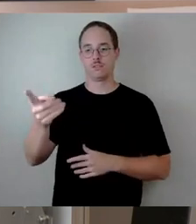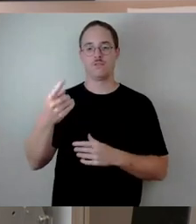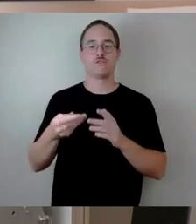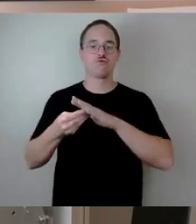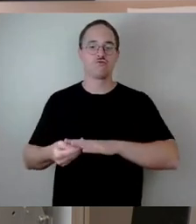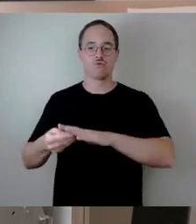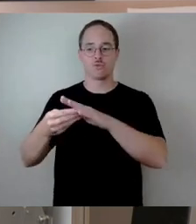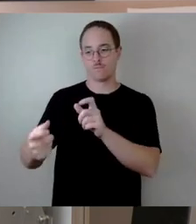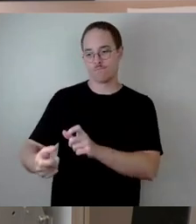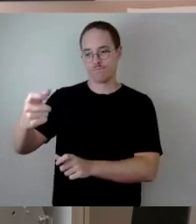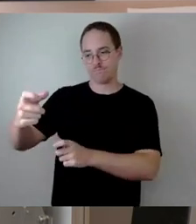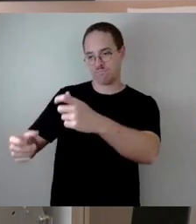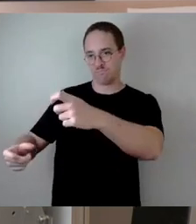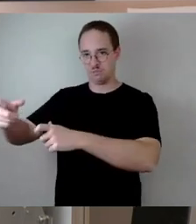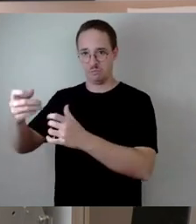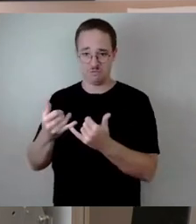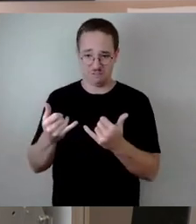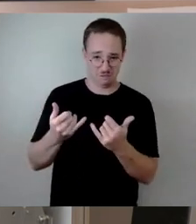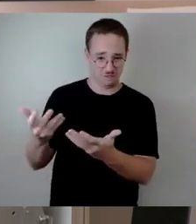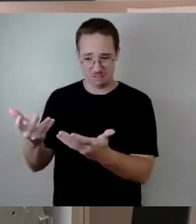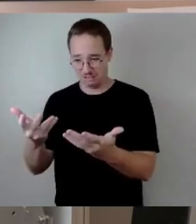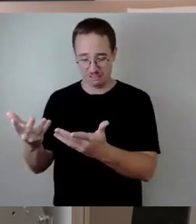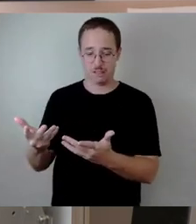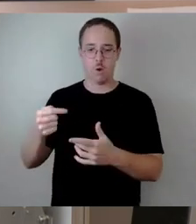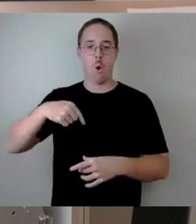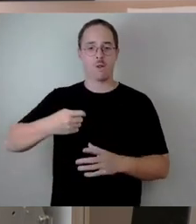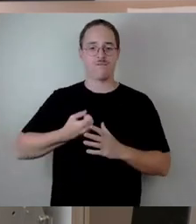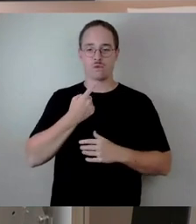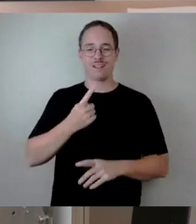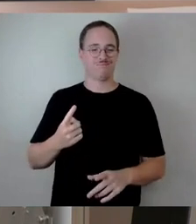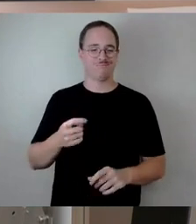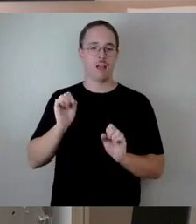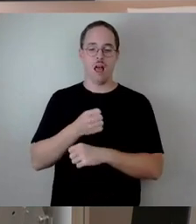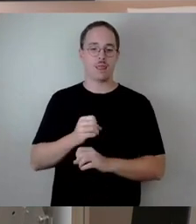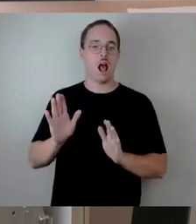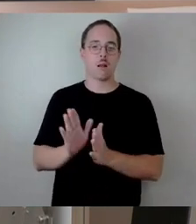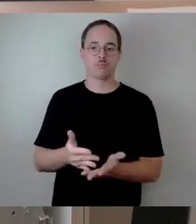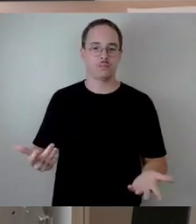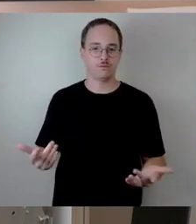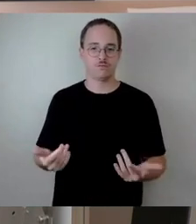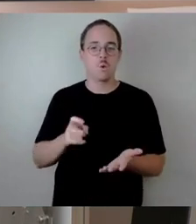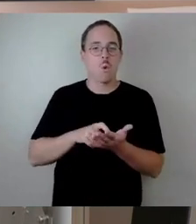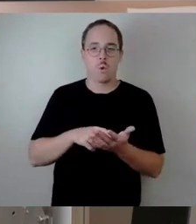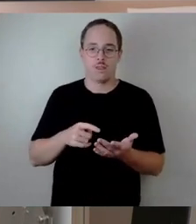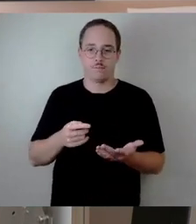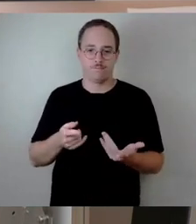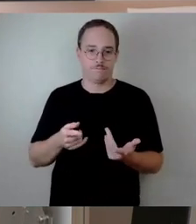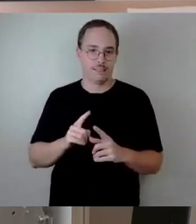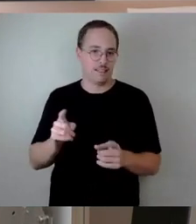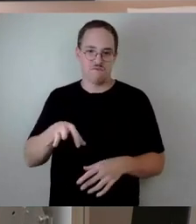früh verworfen, weil wir keine Gründung für diese Stützen finden und dann wieder im Hinblick auf die Hochwasserlage die Stützen ein